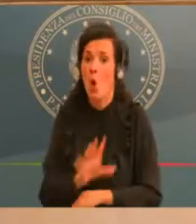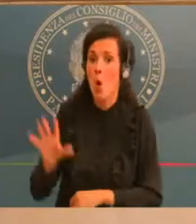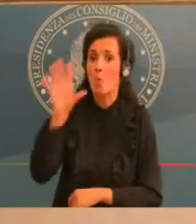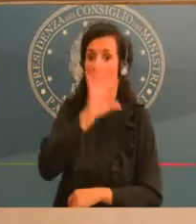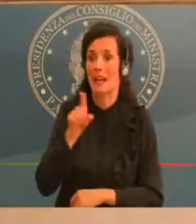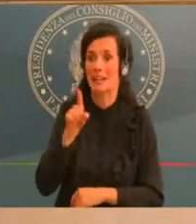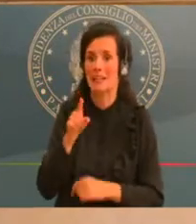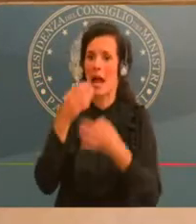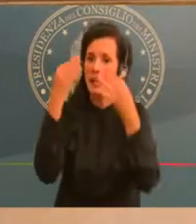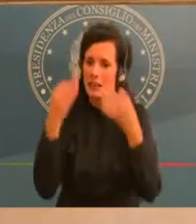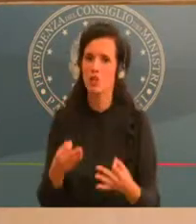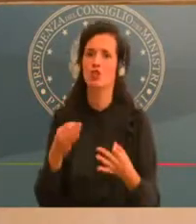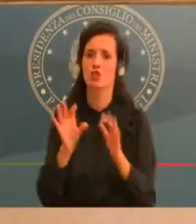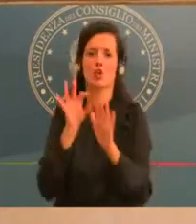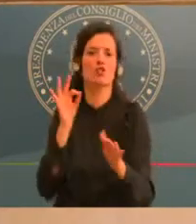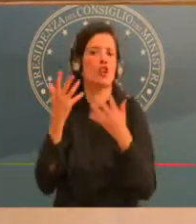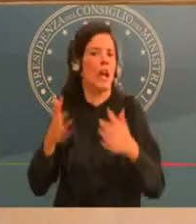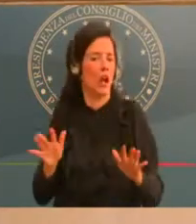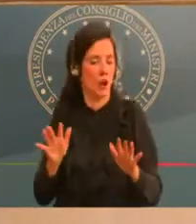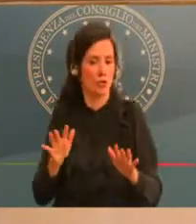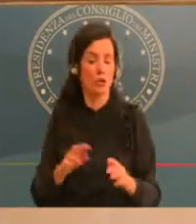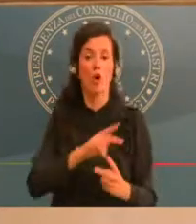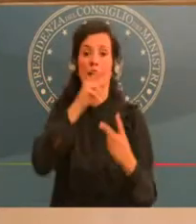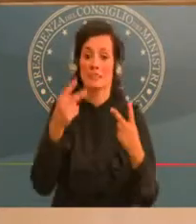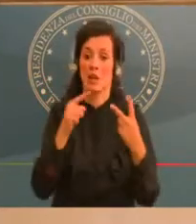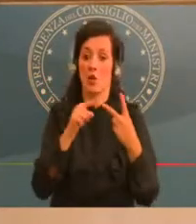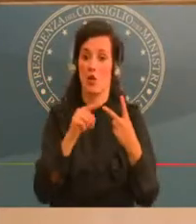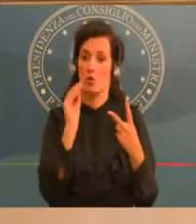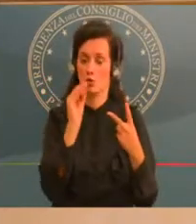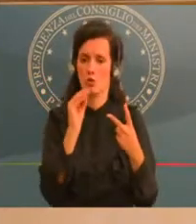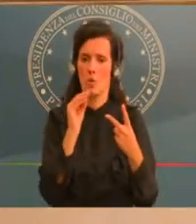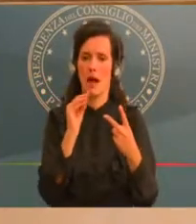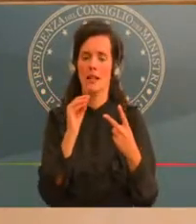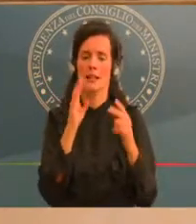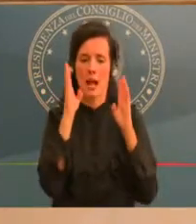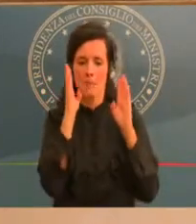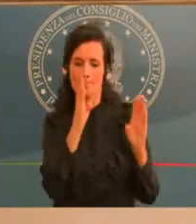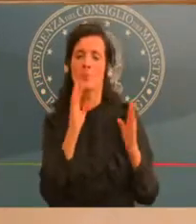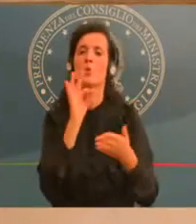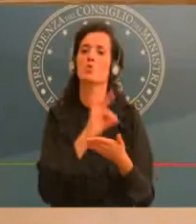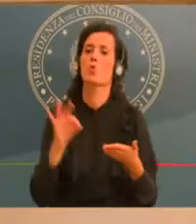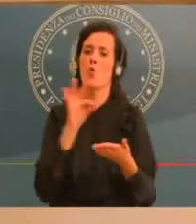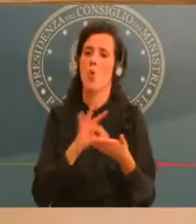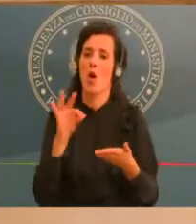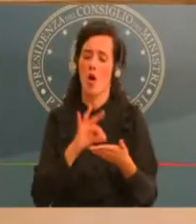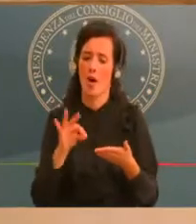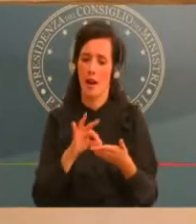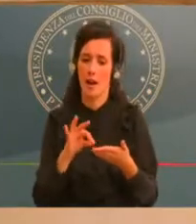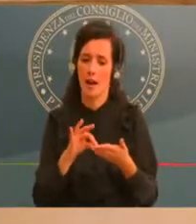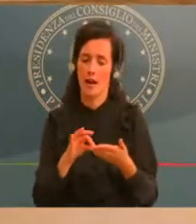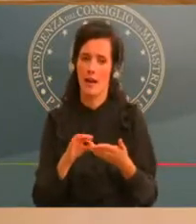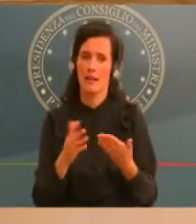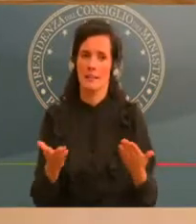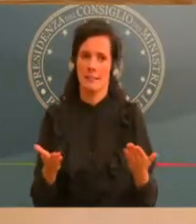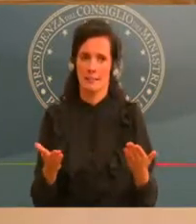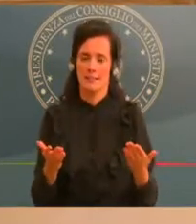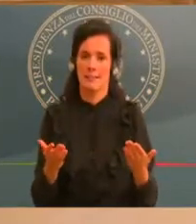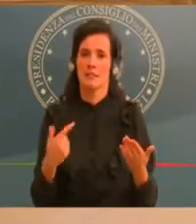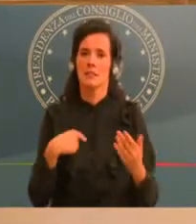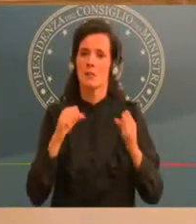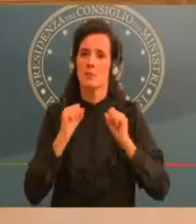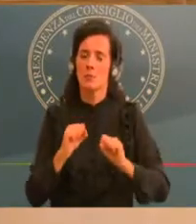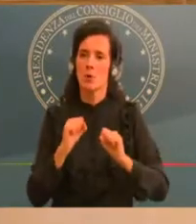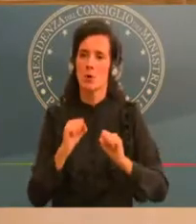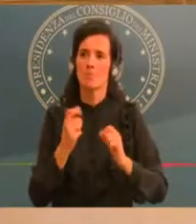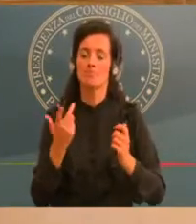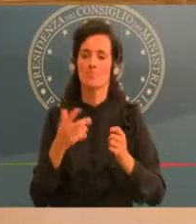forse l'ultimo appiglio diciamo di tante famiglie alla normalità anche alla luce del nuovo DPCM la compressione della didattica